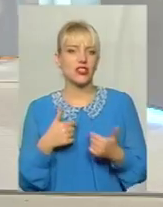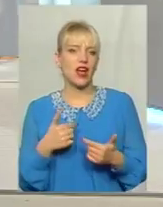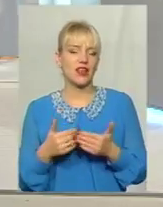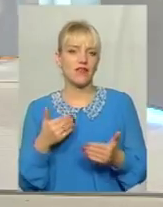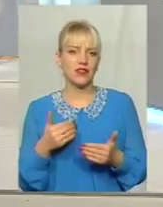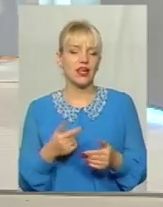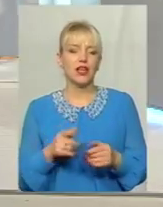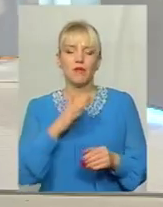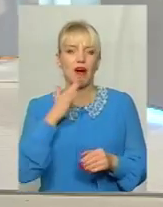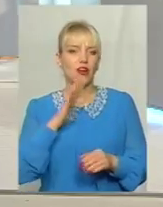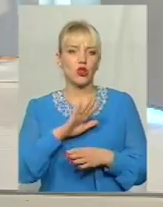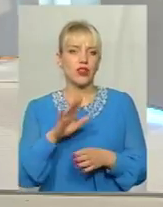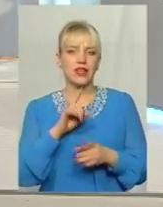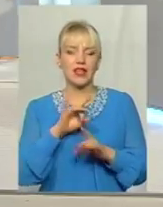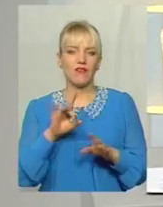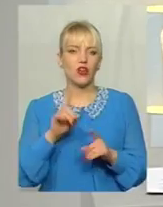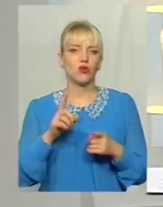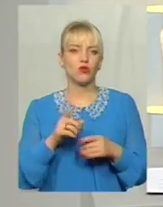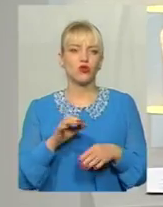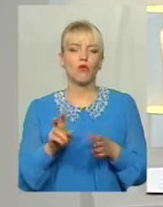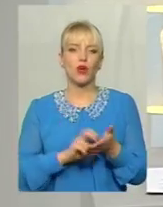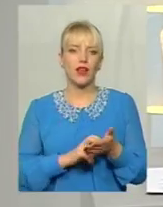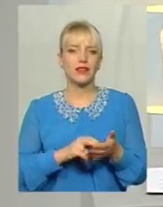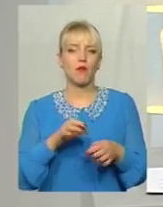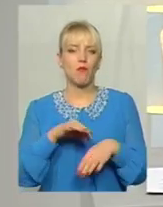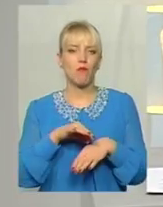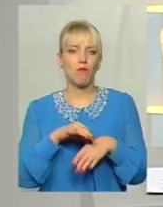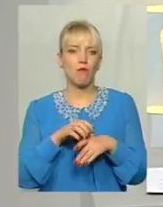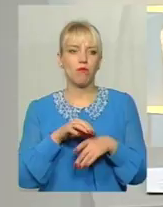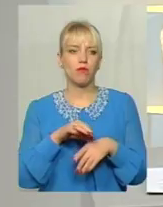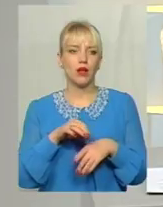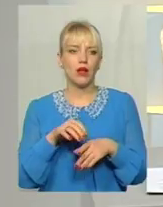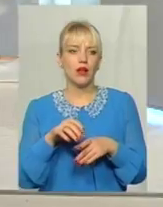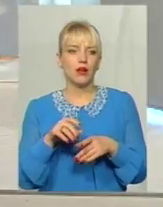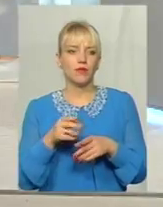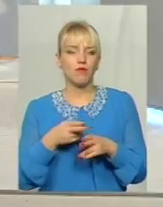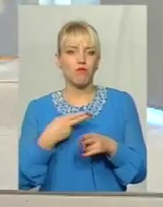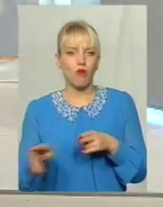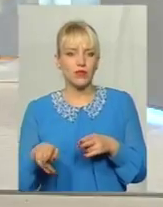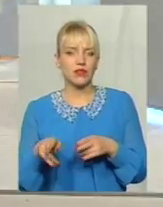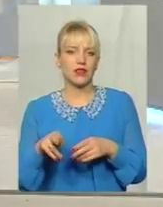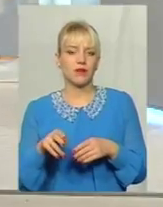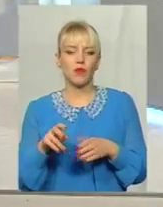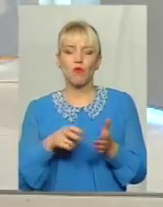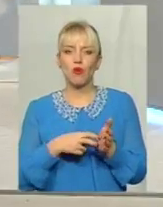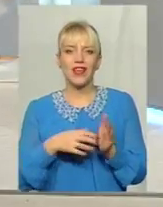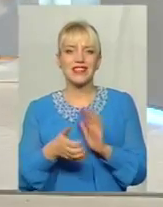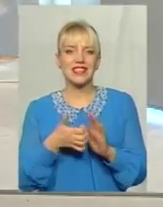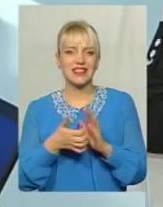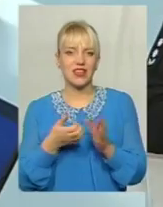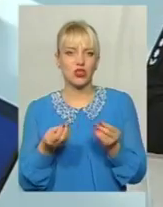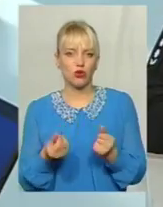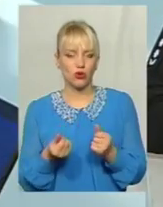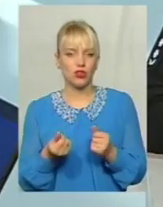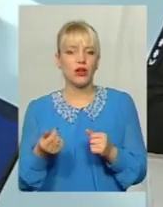заявляють Тому що бояться помсти Бояться того, що ви сказали, нестачить грошей Не мають